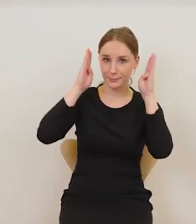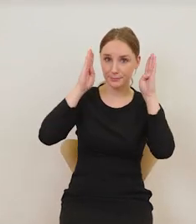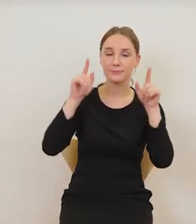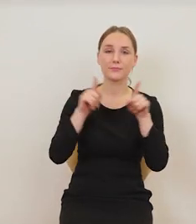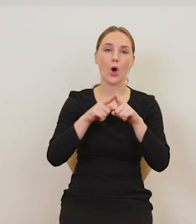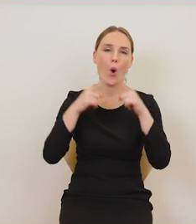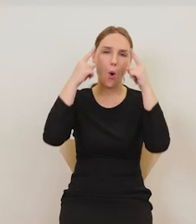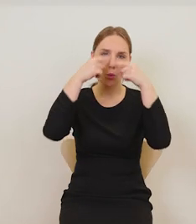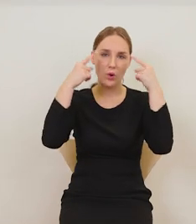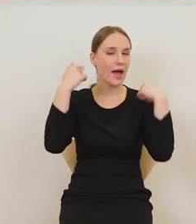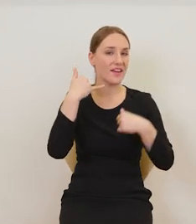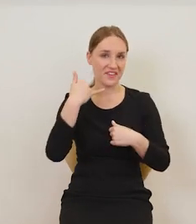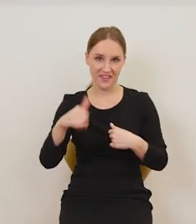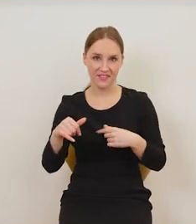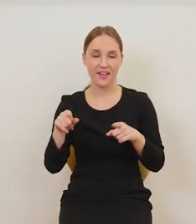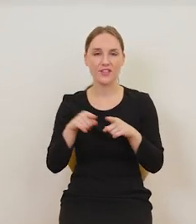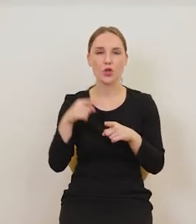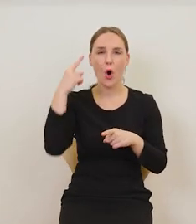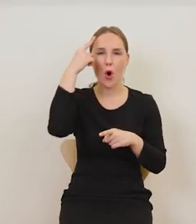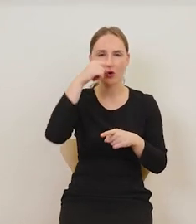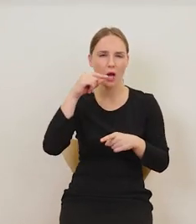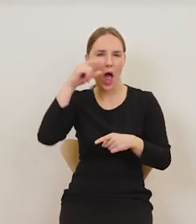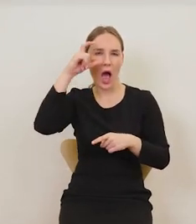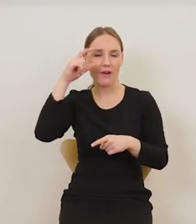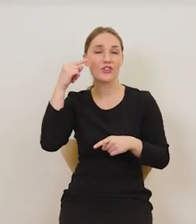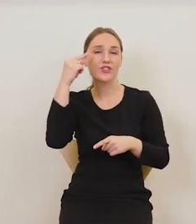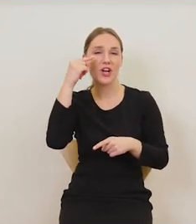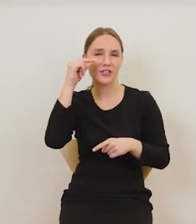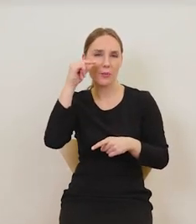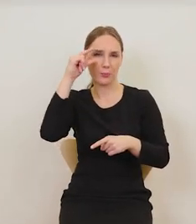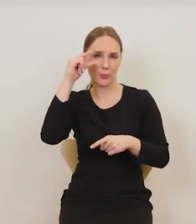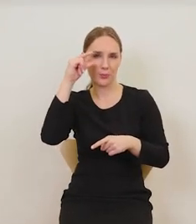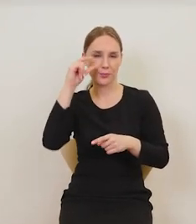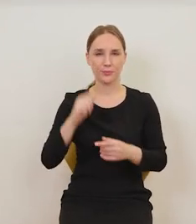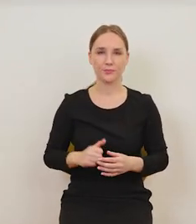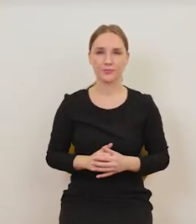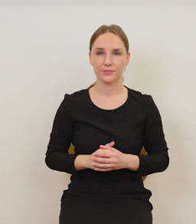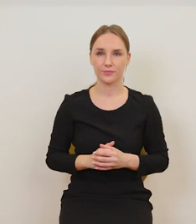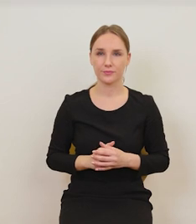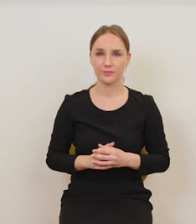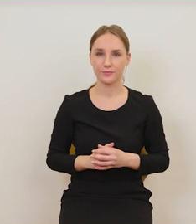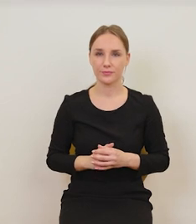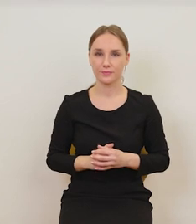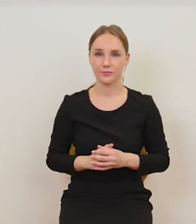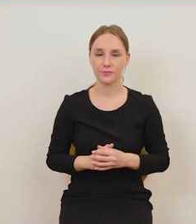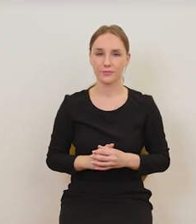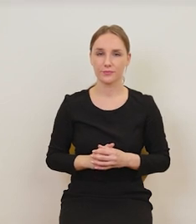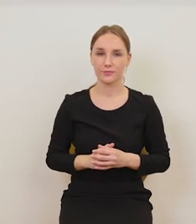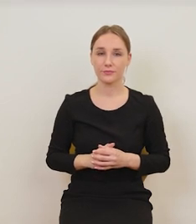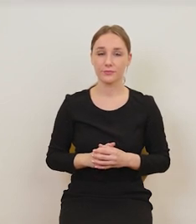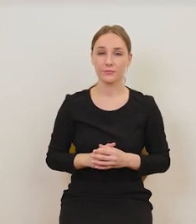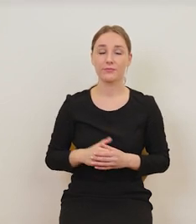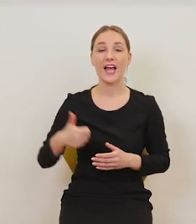okulary inne. Wielkie oczy z szeroko rozszerzonymi źrenicami. Wdychając